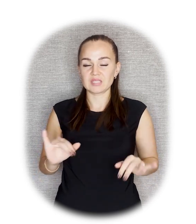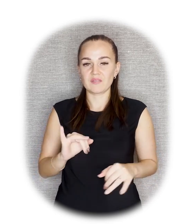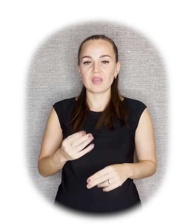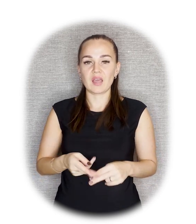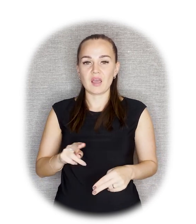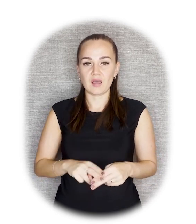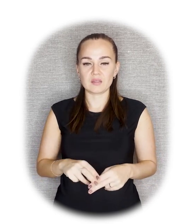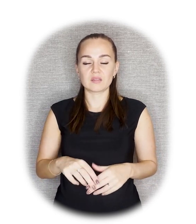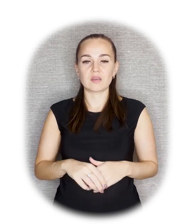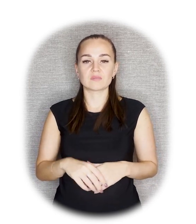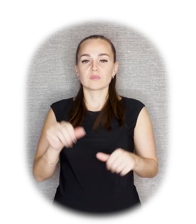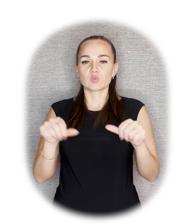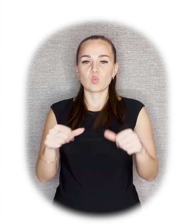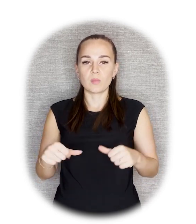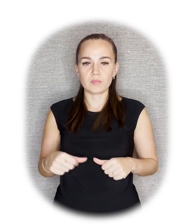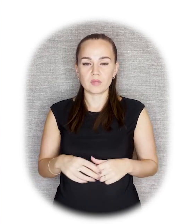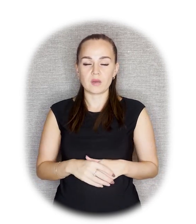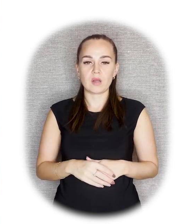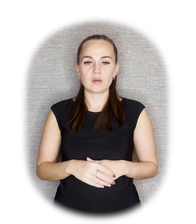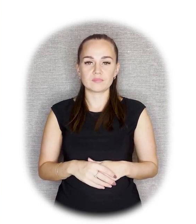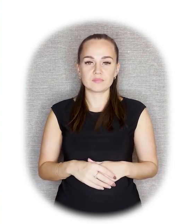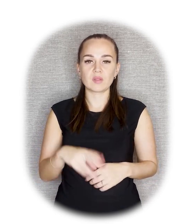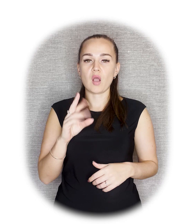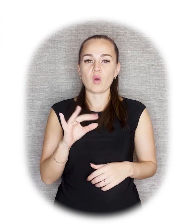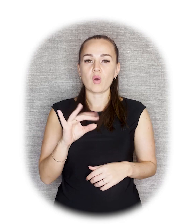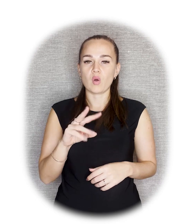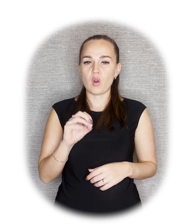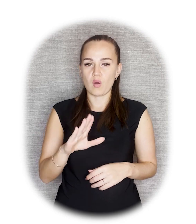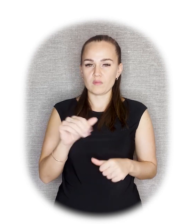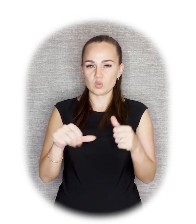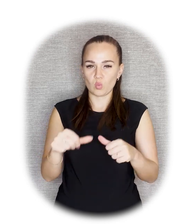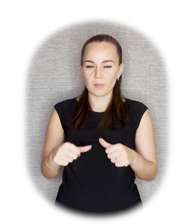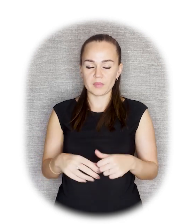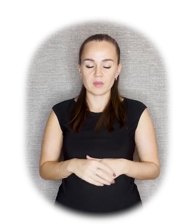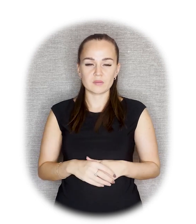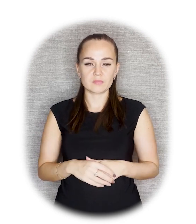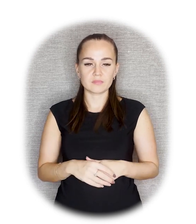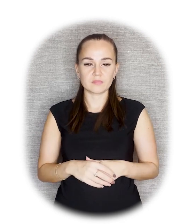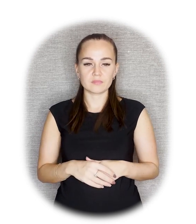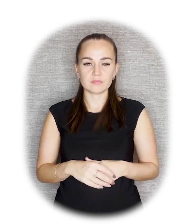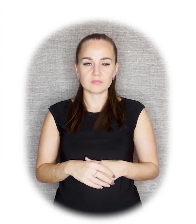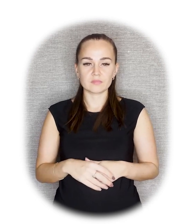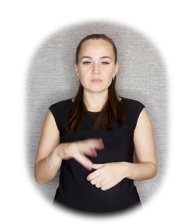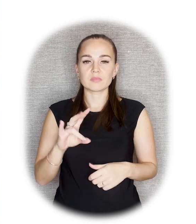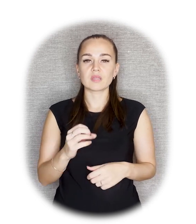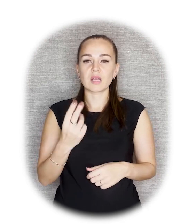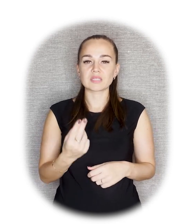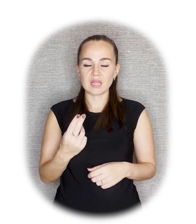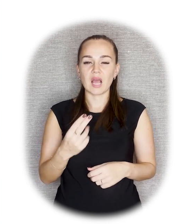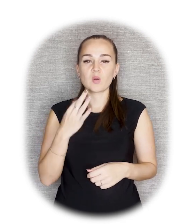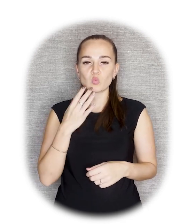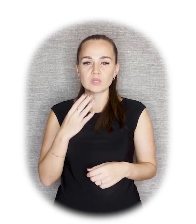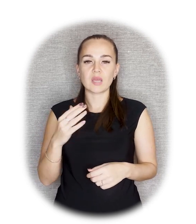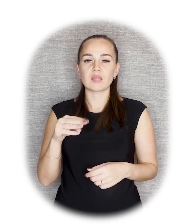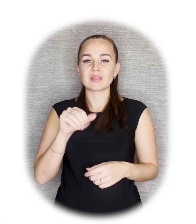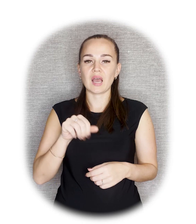И это вариант скульптуры Бакунина, работы скульптора Королева, представленный на